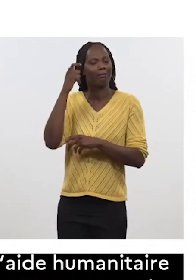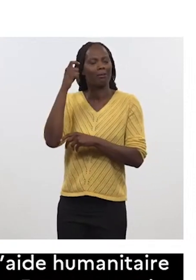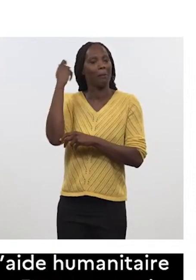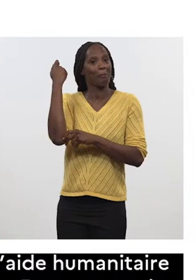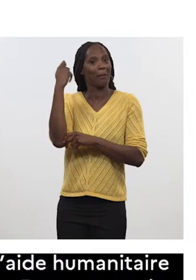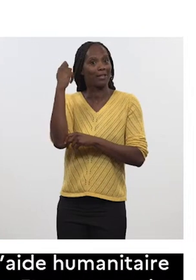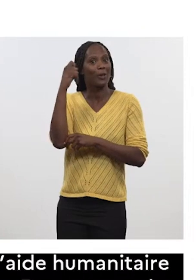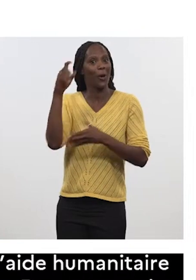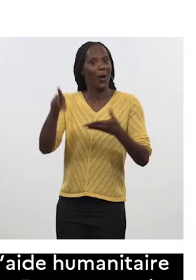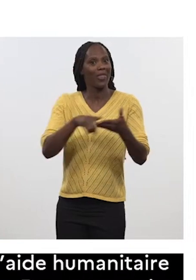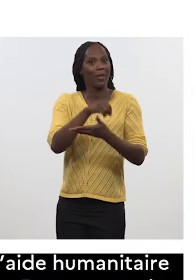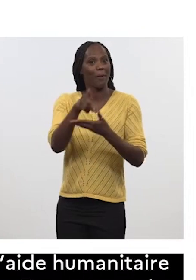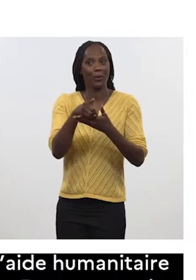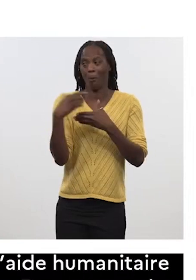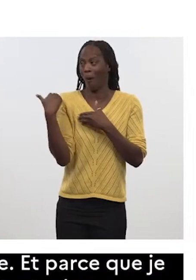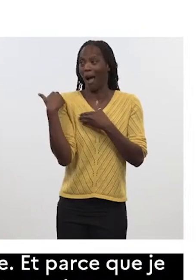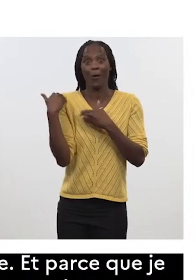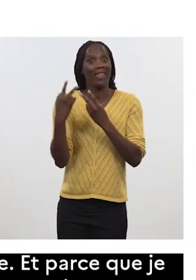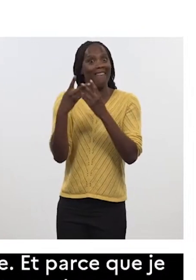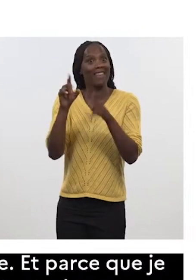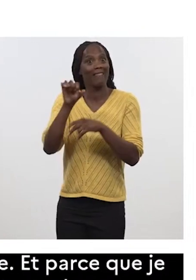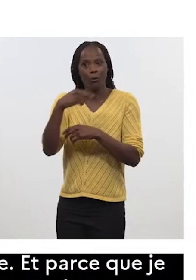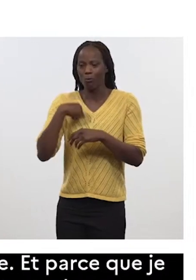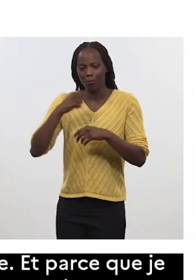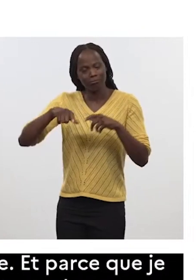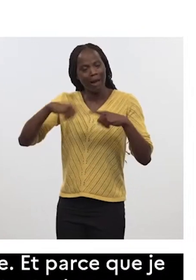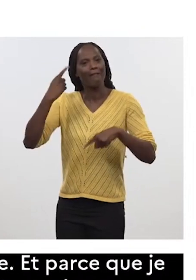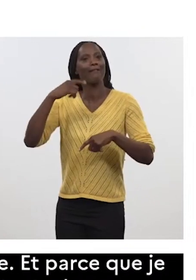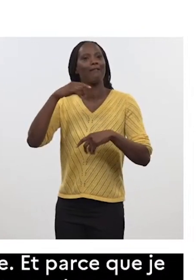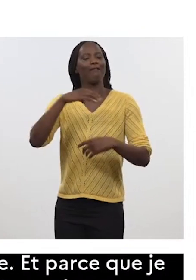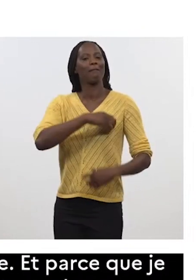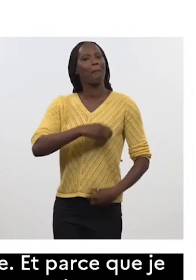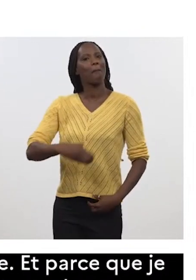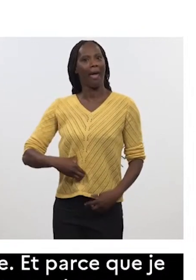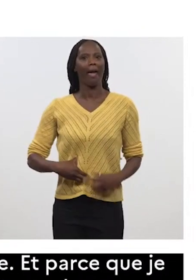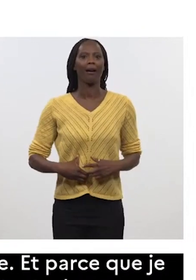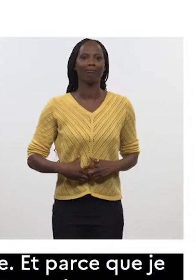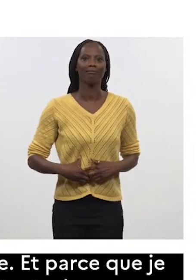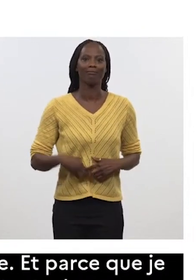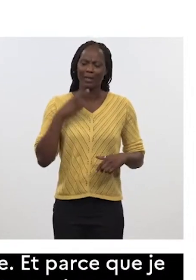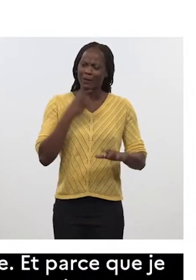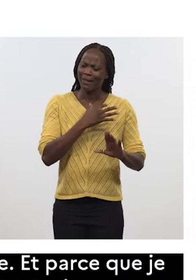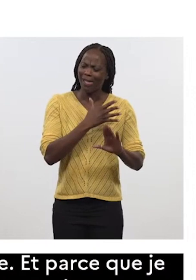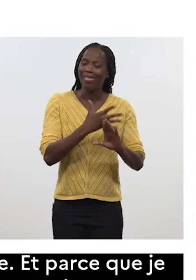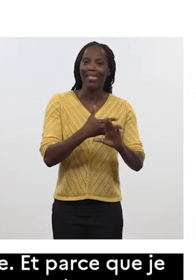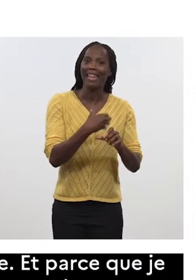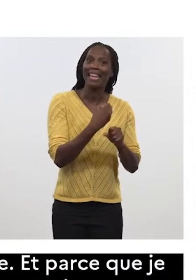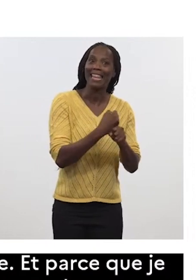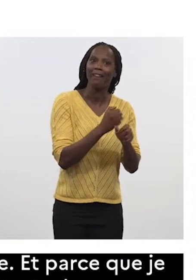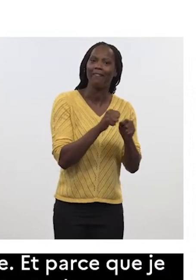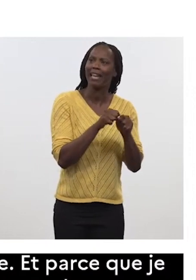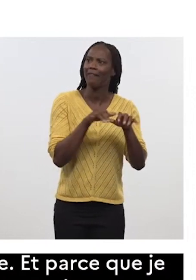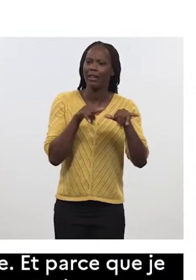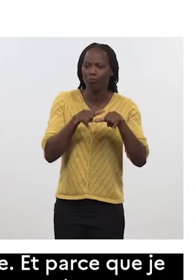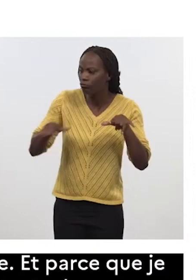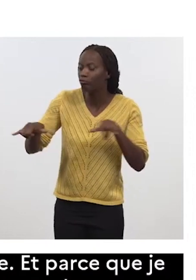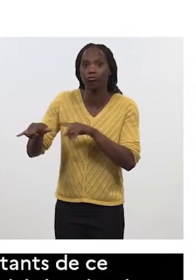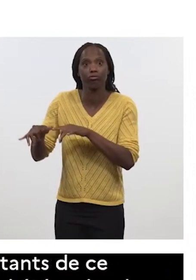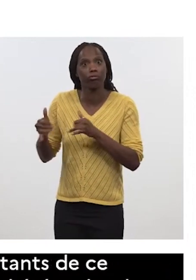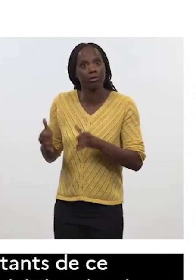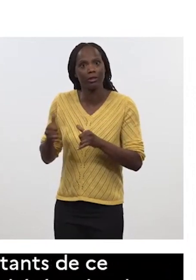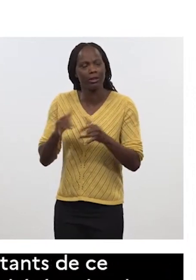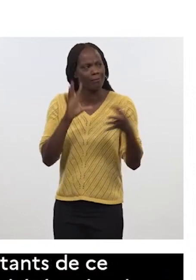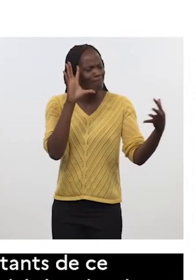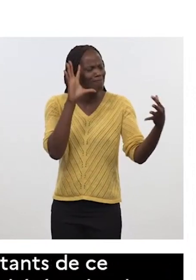'étais maire de Vernon, non loin d'ici. Et donc évidemment, au-delà de ce que nous faisons avec cet escadron ici, il y a évidemment une